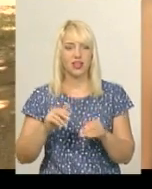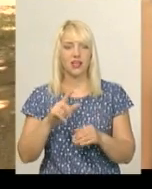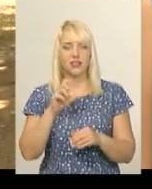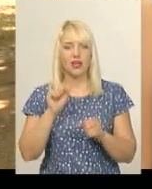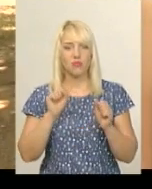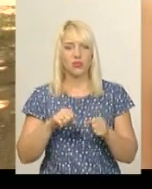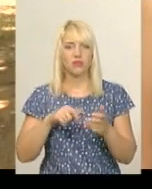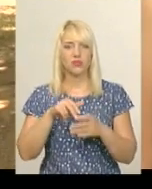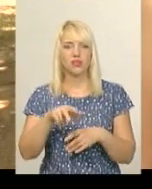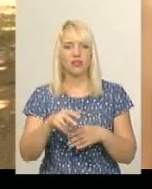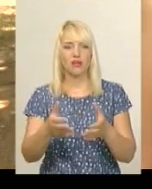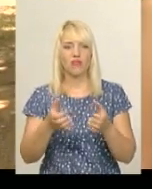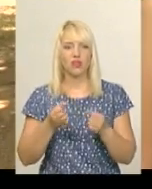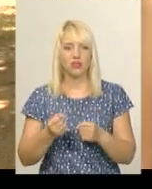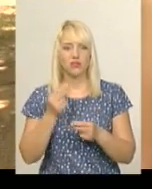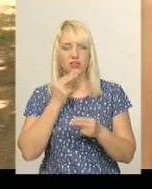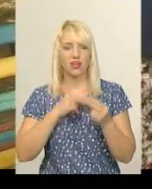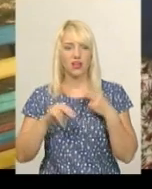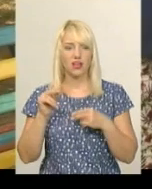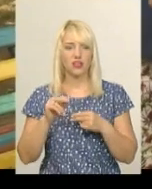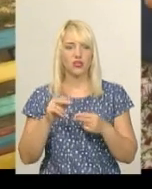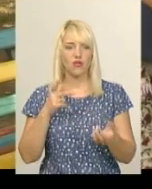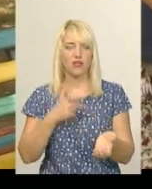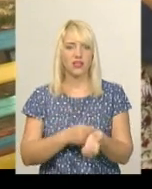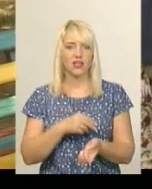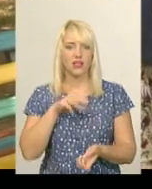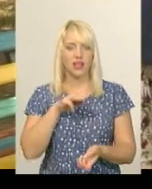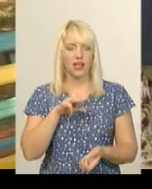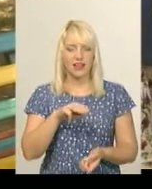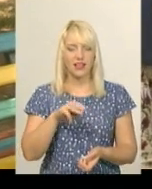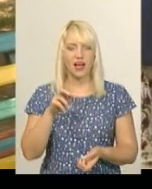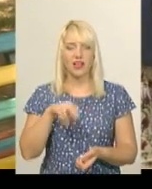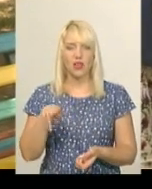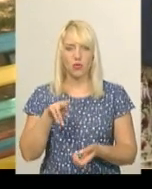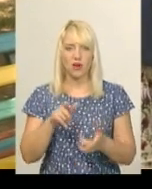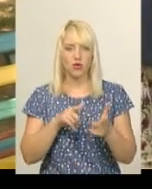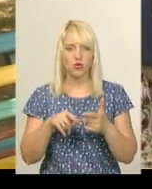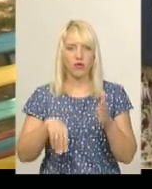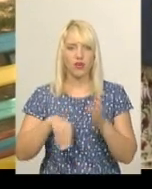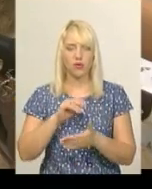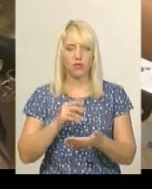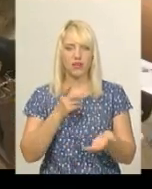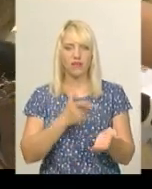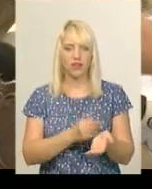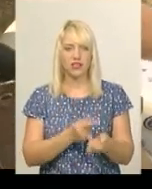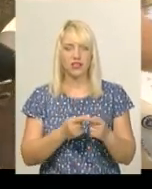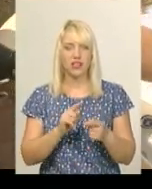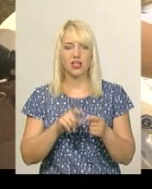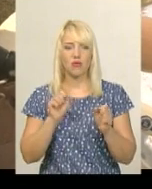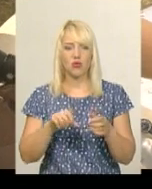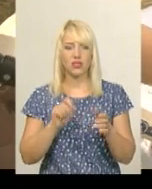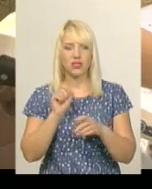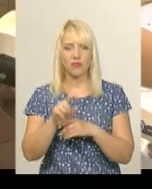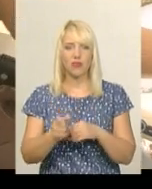підіть, візьміть собі кращу вакцину. Тетяна Дублянко вакцину купити готова. За її словами, замовити її можна у